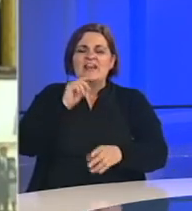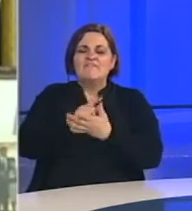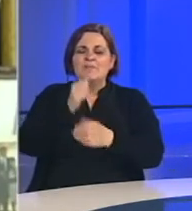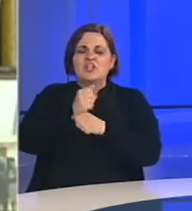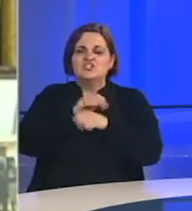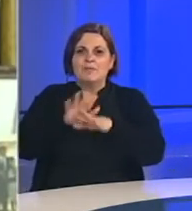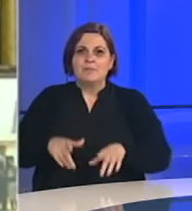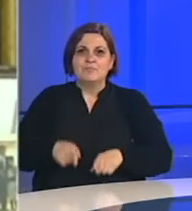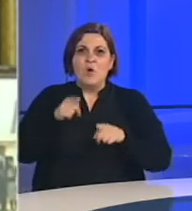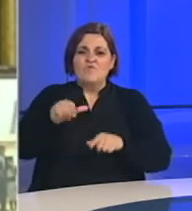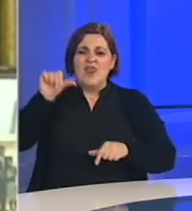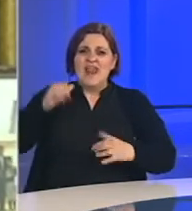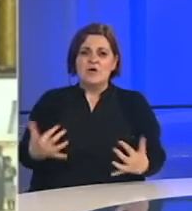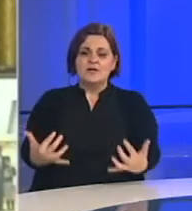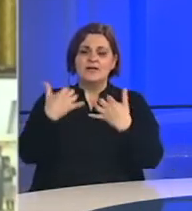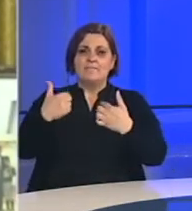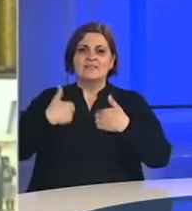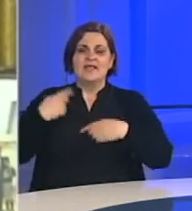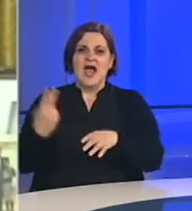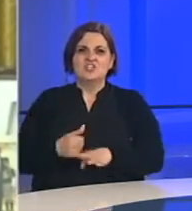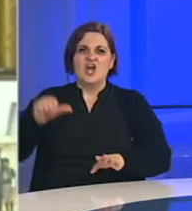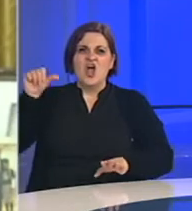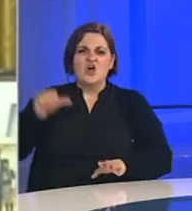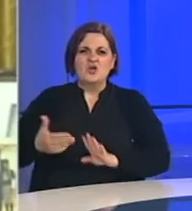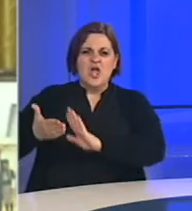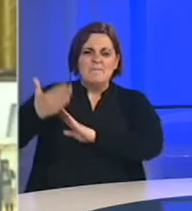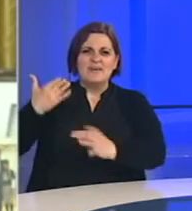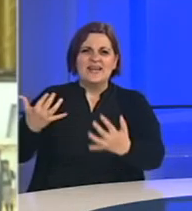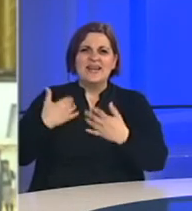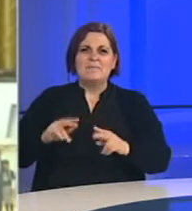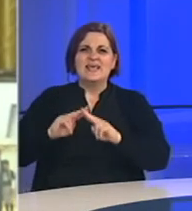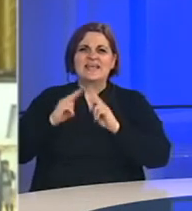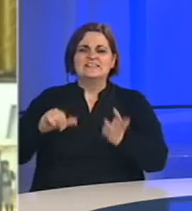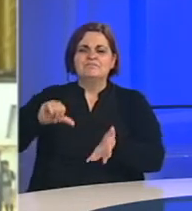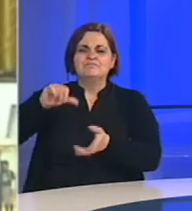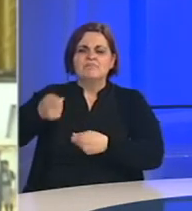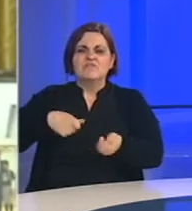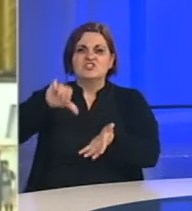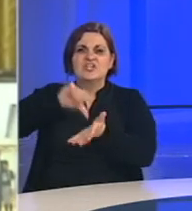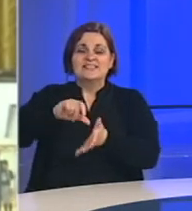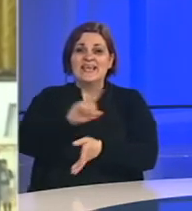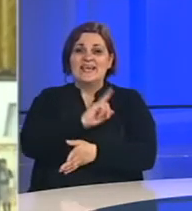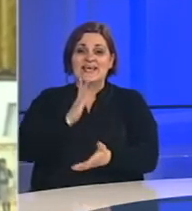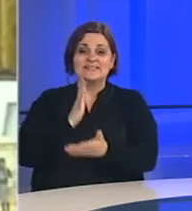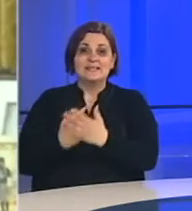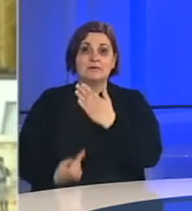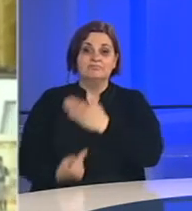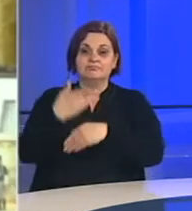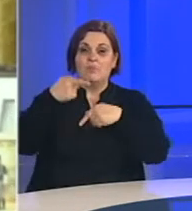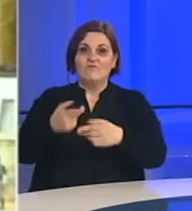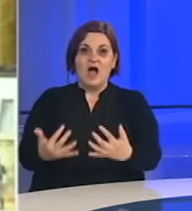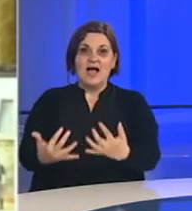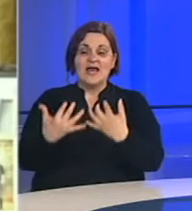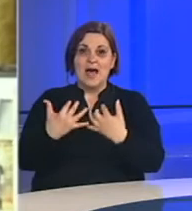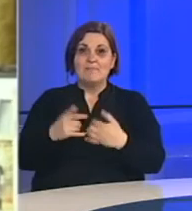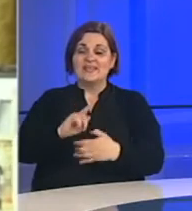Ovo je do sad najgori napad na našu zemlju, gori od Pearl Harbora i od napada na svjetski trgovački centar. Nikada se nije dogodio ovakav napad i